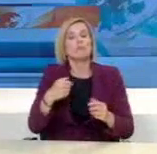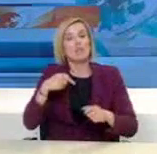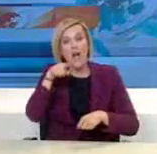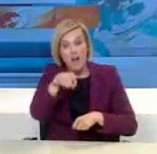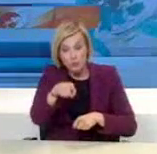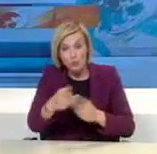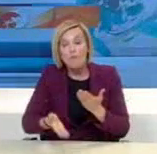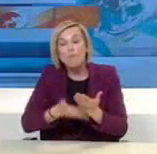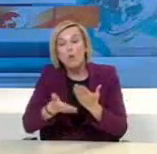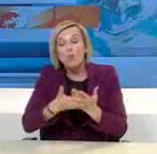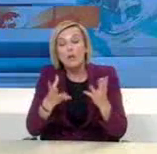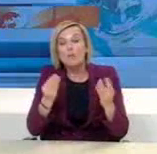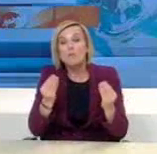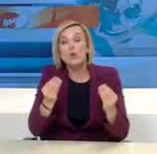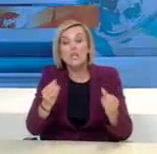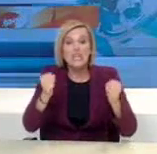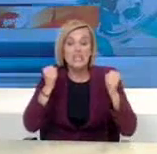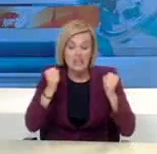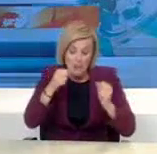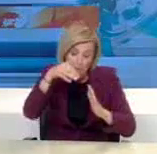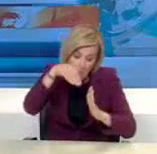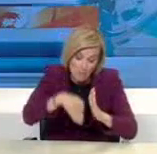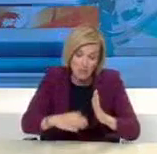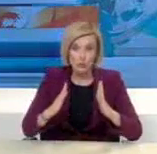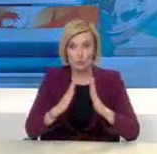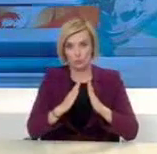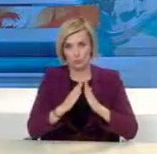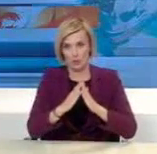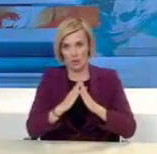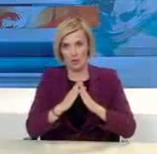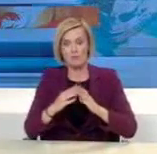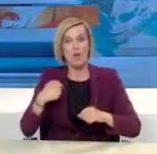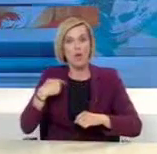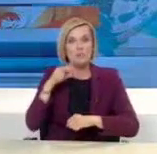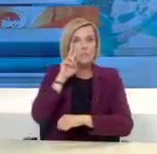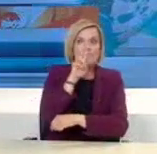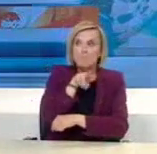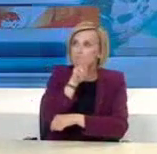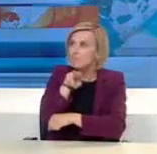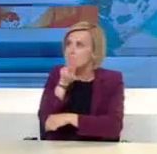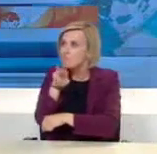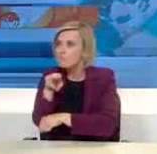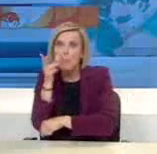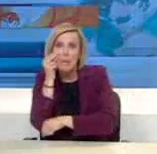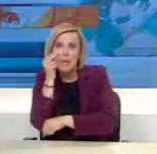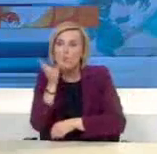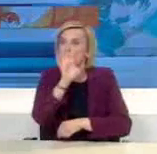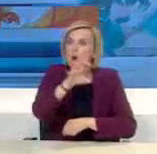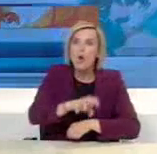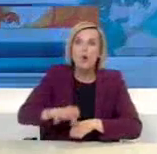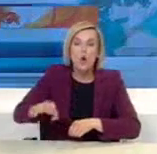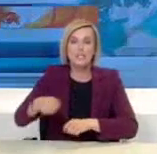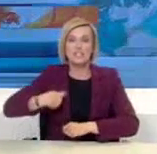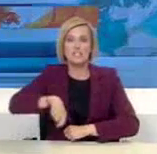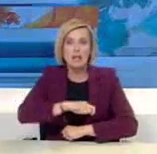ώστε να αποφύγουμε τα χειρότερα. Λαμβάνοντας υπόψη την εμπειρία άλλων χωρών ήταν, είναι αναγκαίο να γίνει